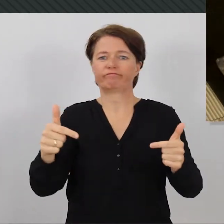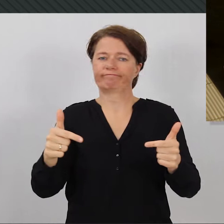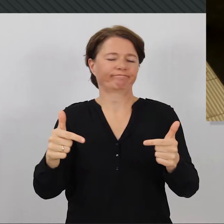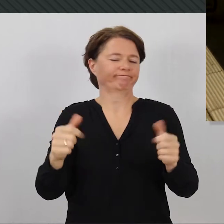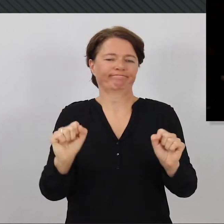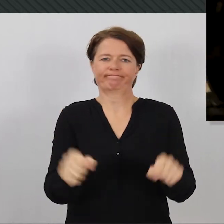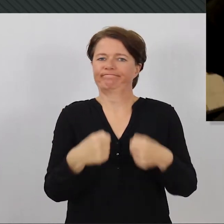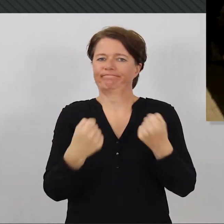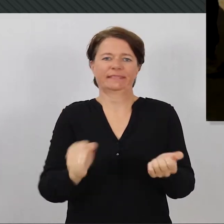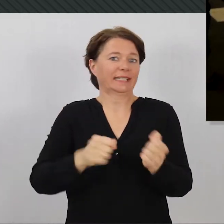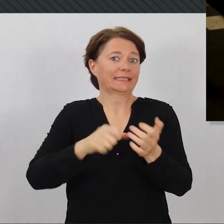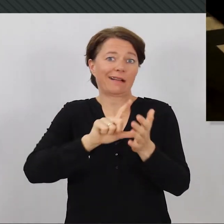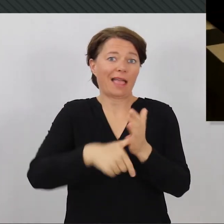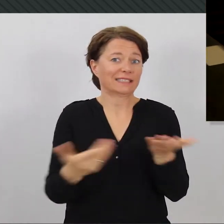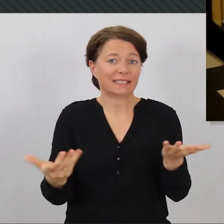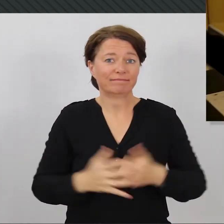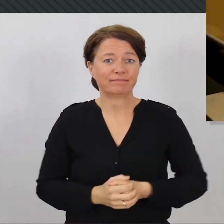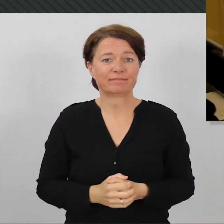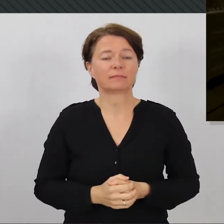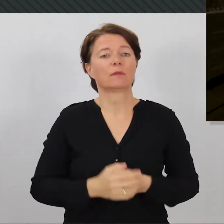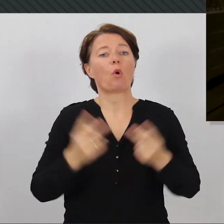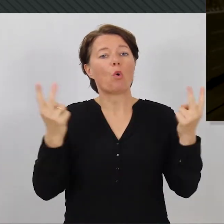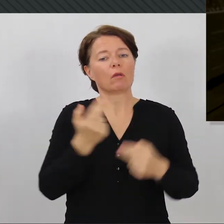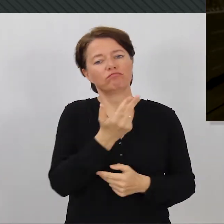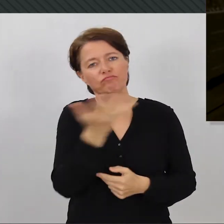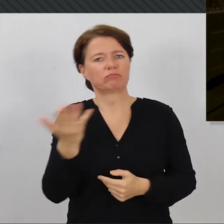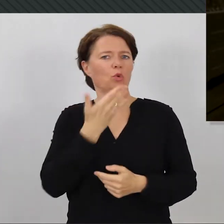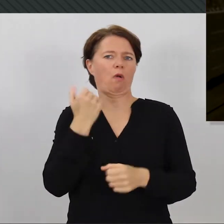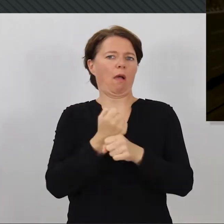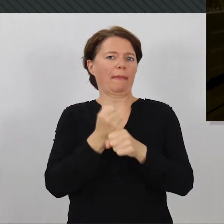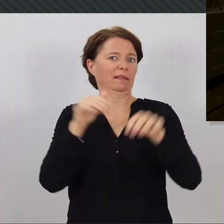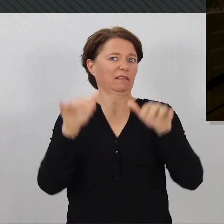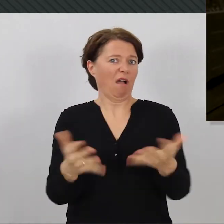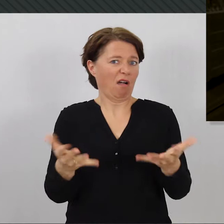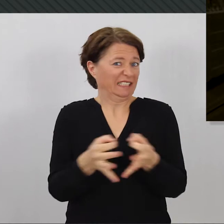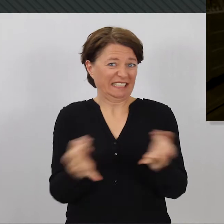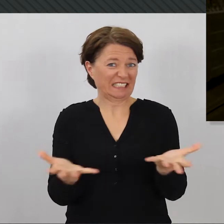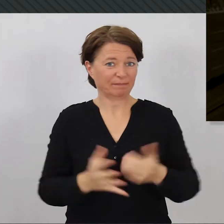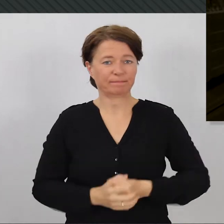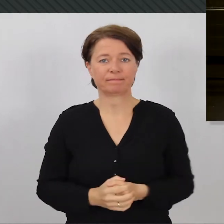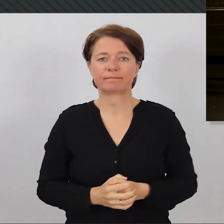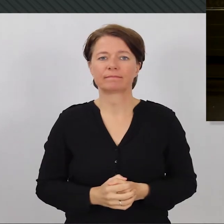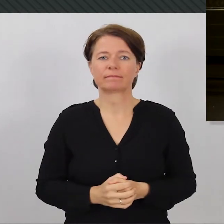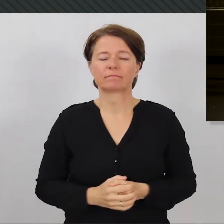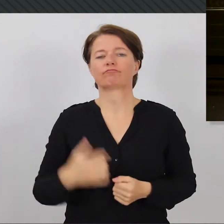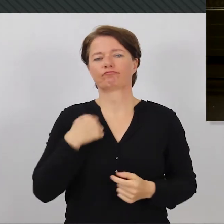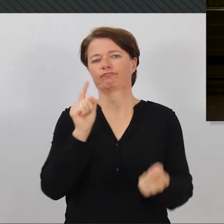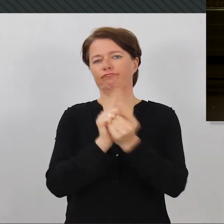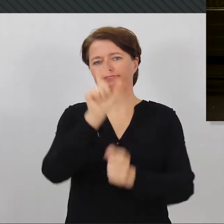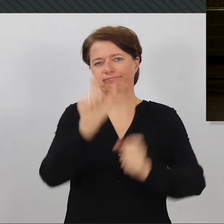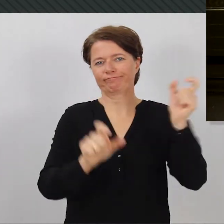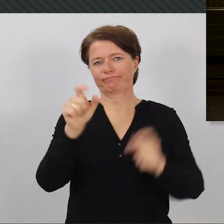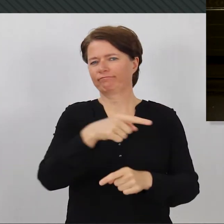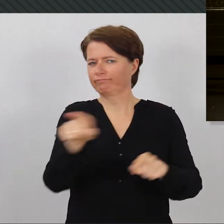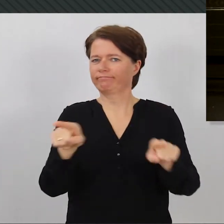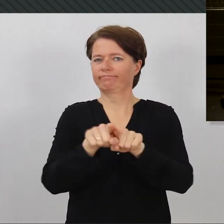die Kinder ist dabei nicht zu denken. Andere wiederum haben überhaupt keinen Job. Ich treffe nun Menschen, die in